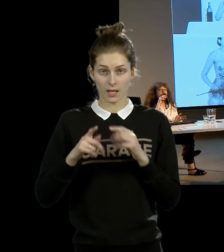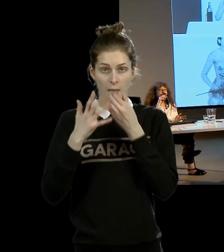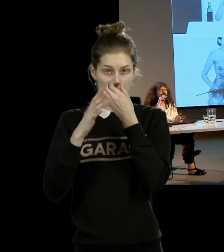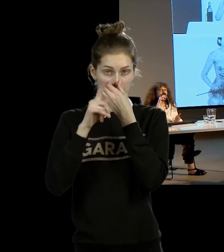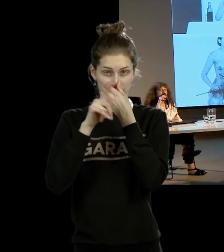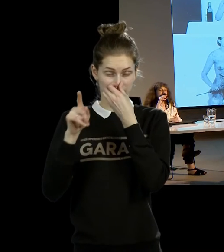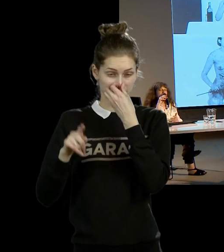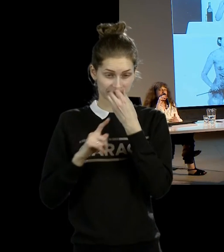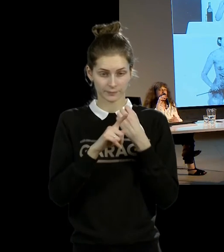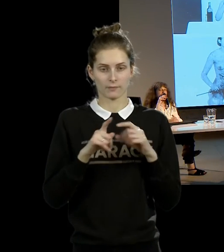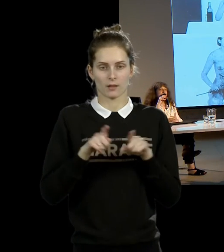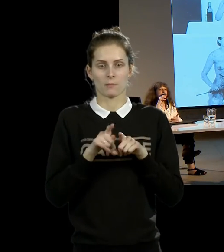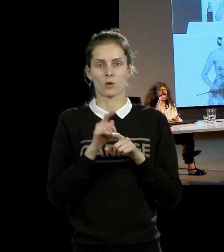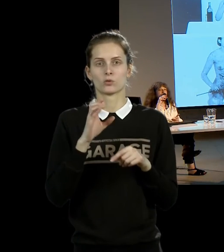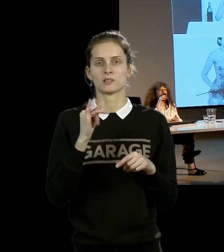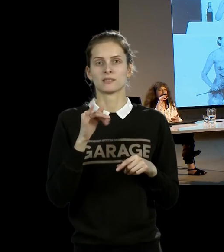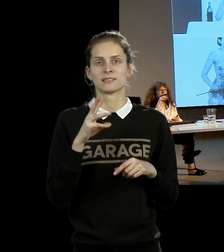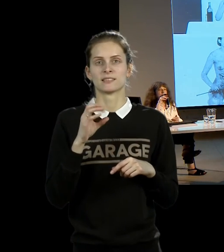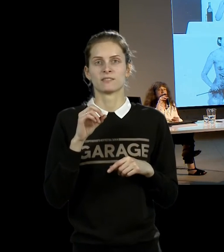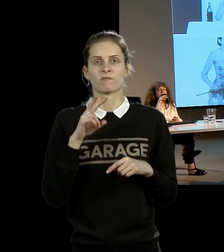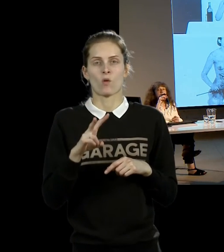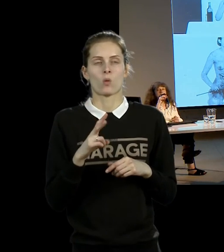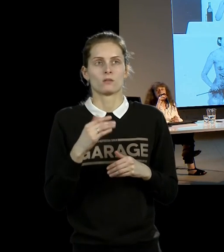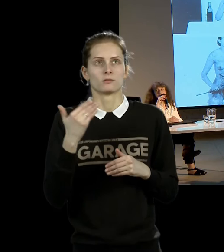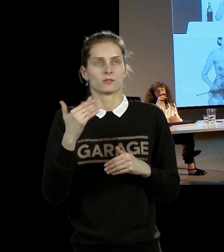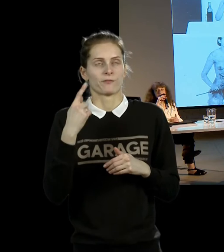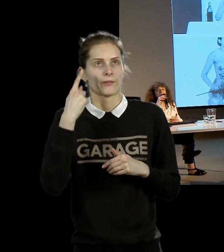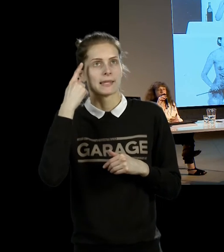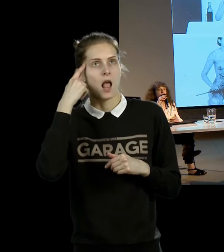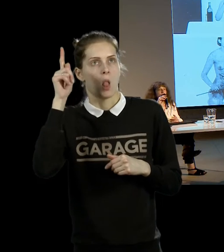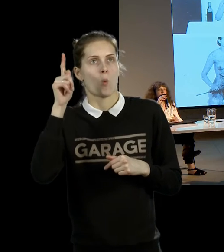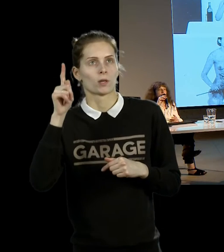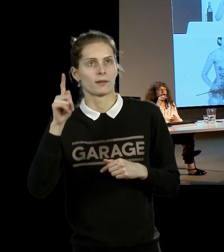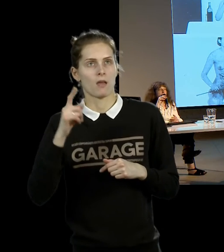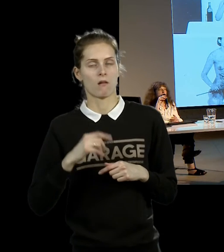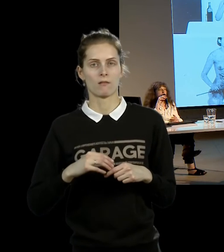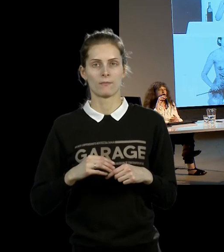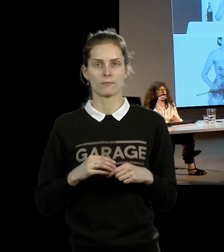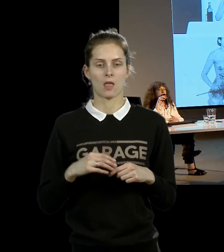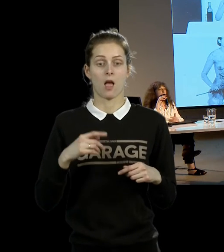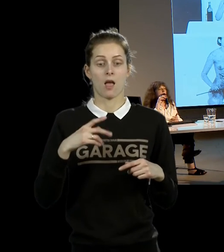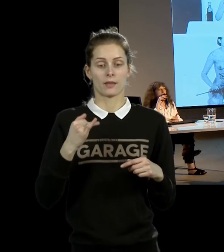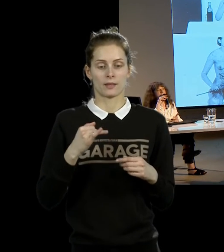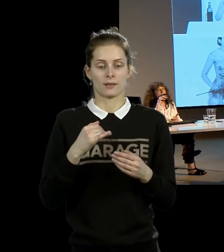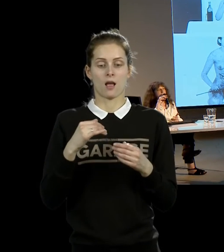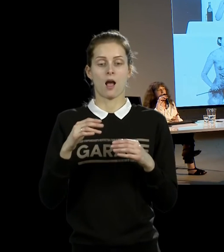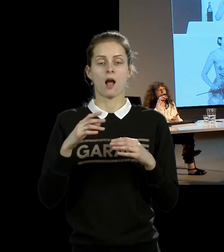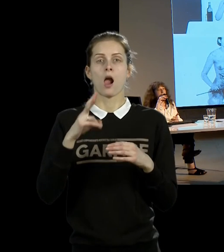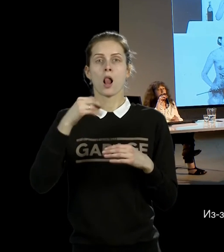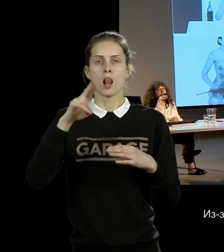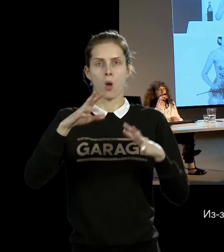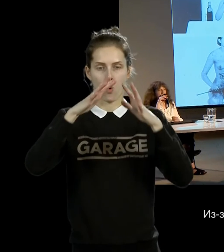подчернения, как символ, некий стигмат идеологии, и с этой звездой легла на глыбы льда.